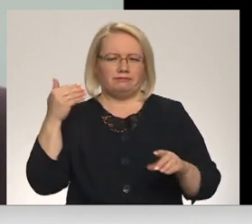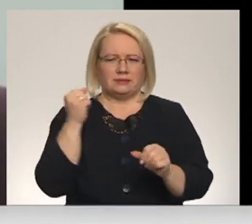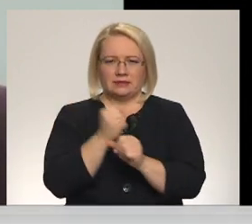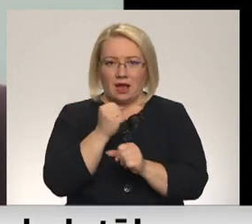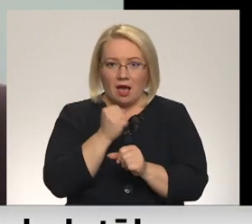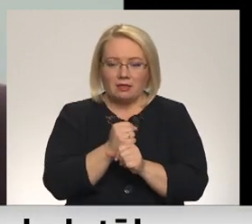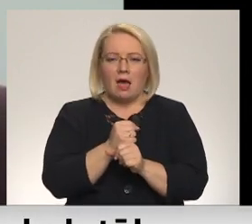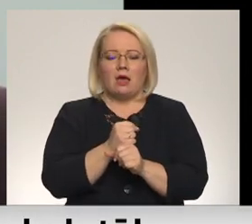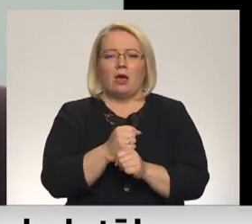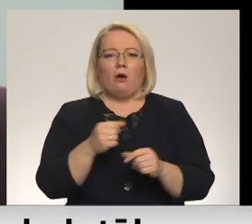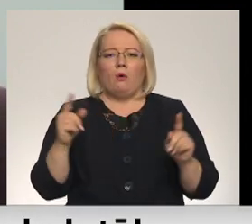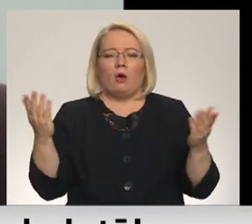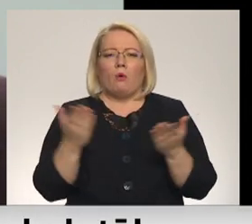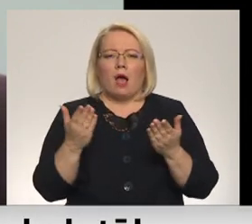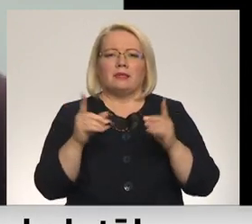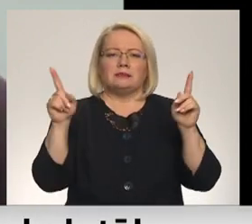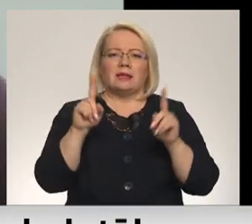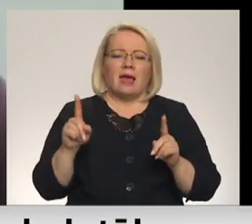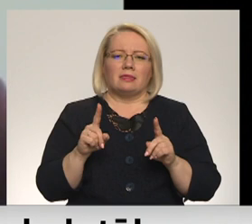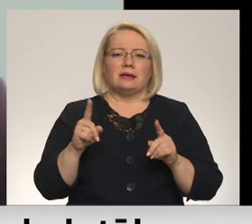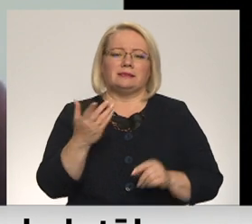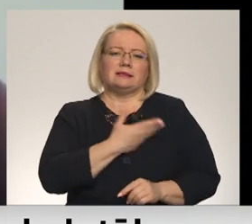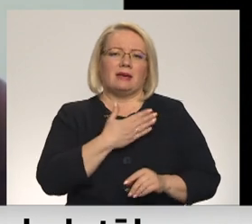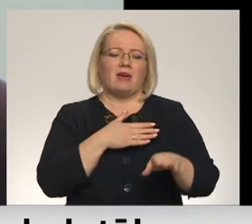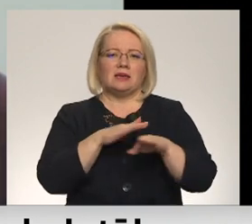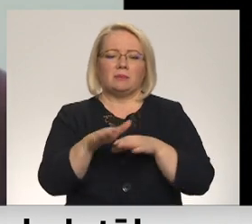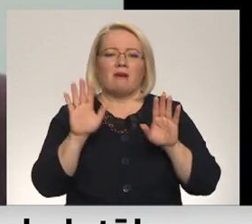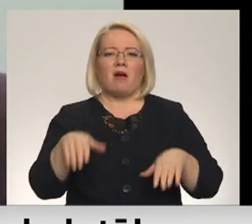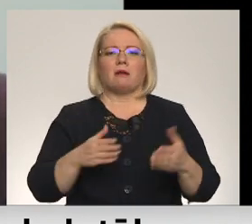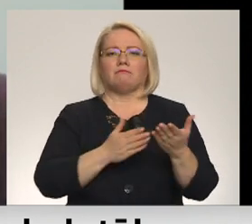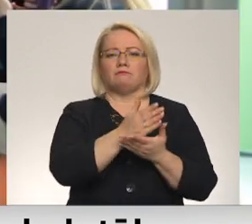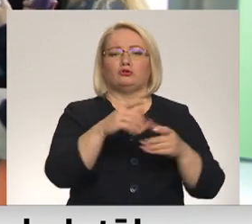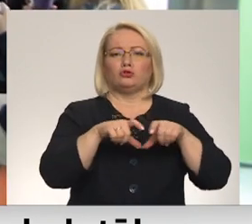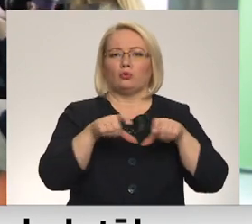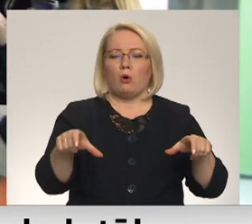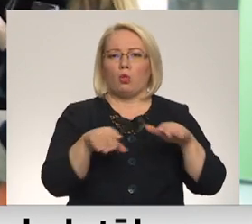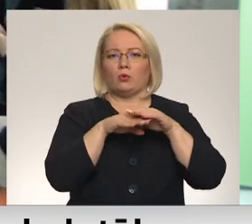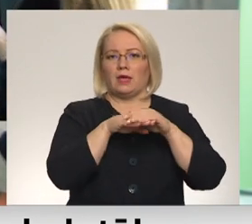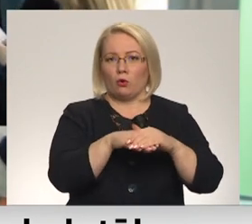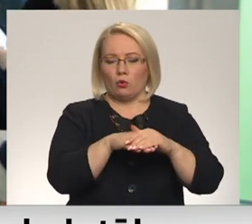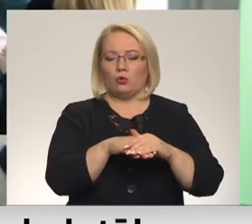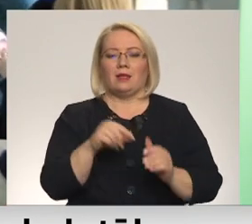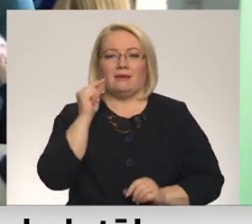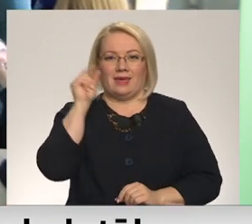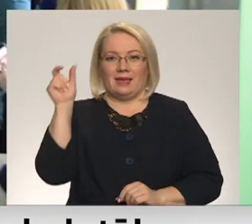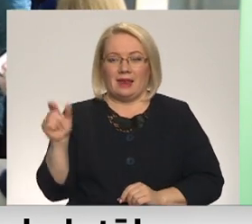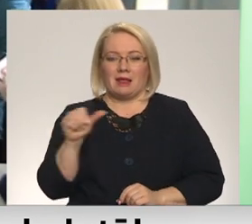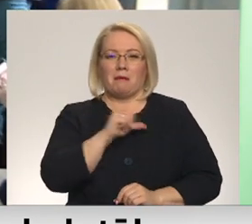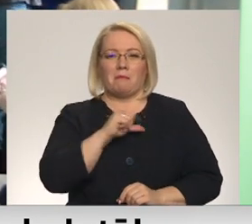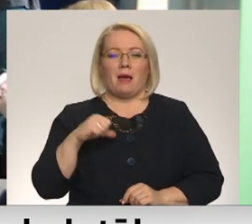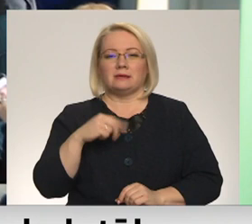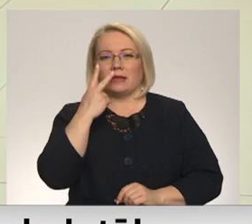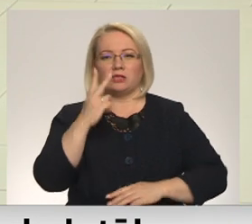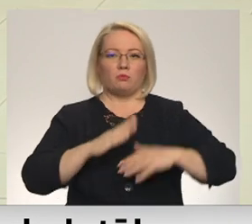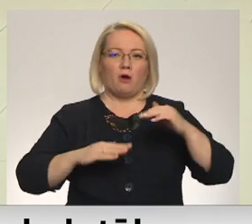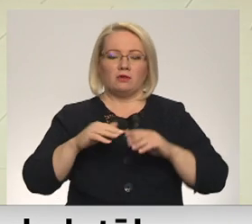kādas lietas dzīvē, var iet uz skolu un kaut kā ieguldīt. Turklāt viņš sevi šajā profesijā redz kā